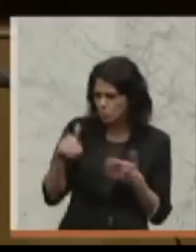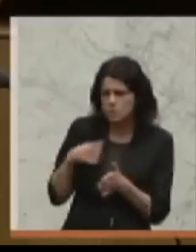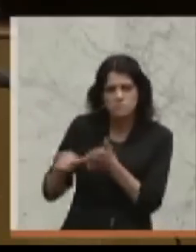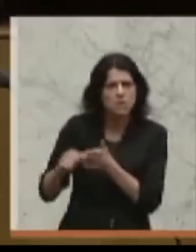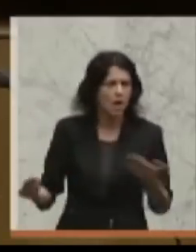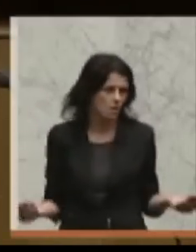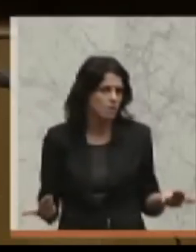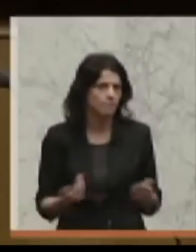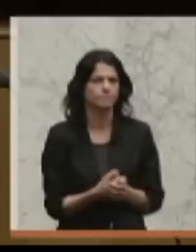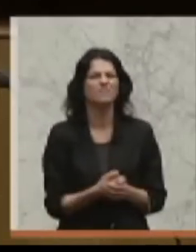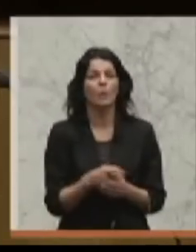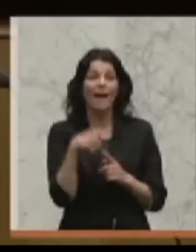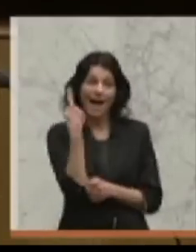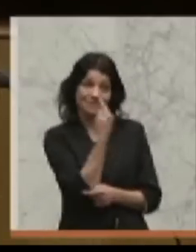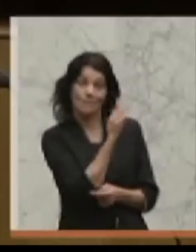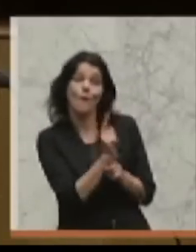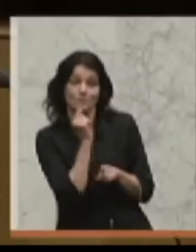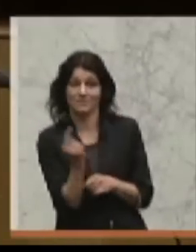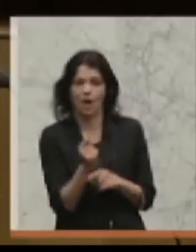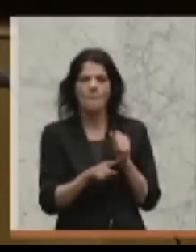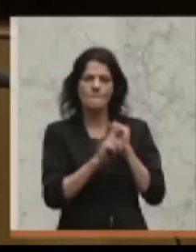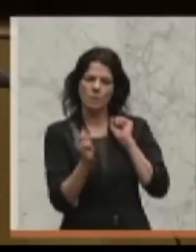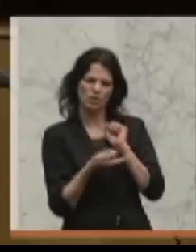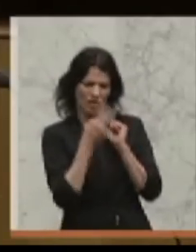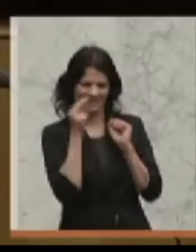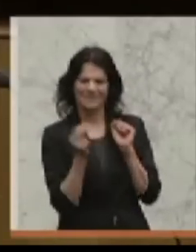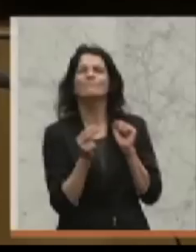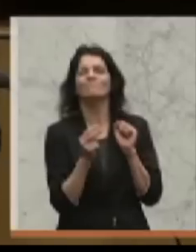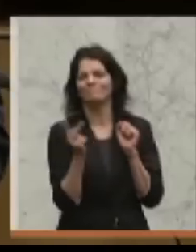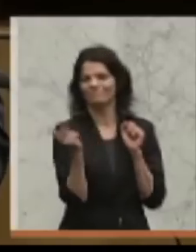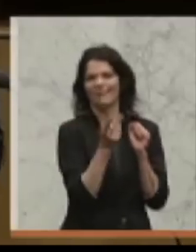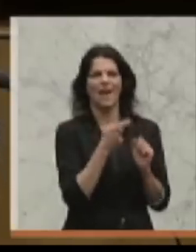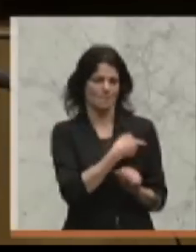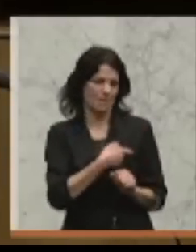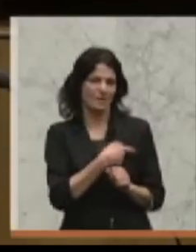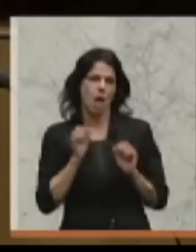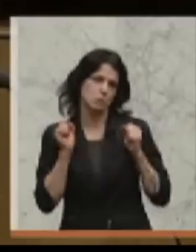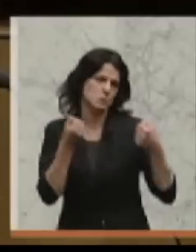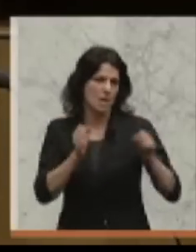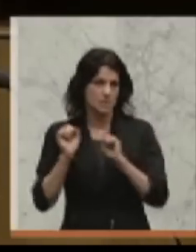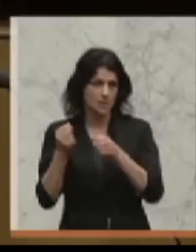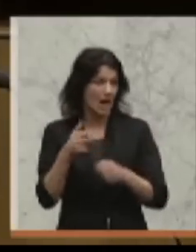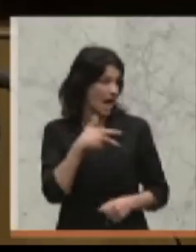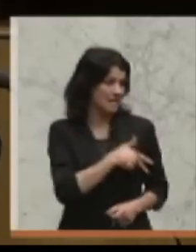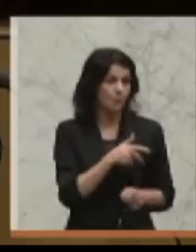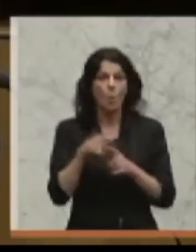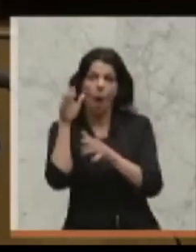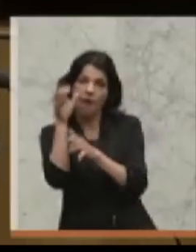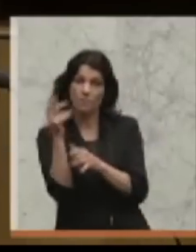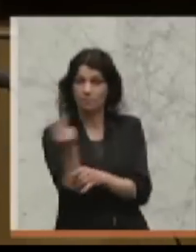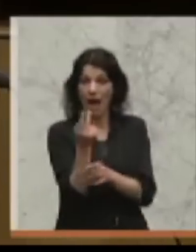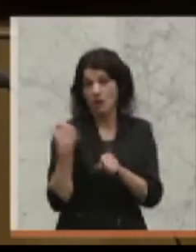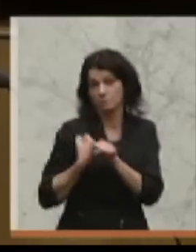Und eines hat er auch gesagt. Das Budget weist die Handschrift beider Parteien auf. Der SPÖ und der ÖVP. Und was er